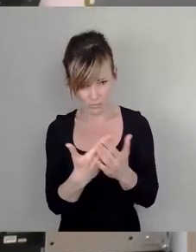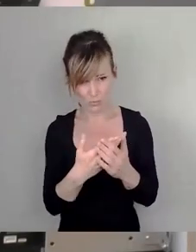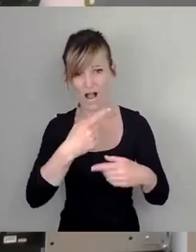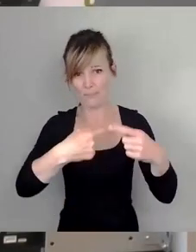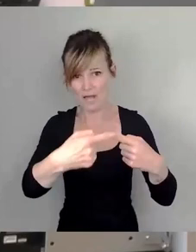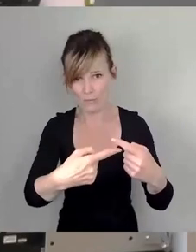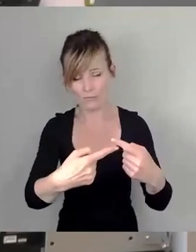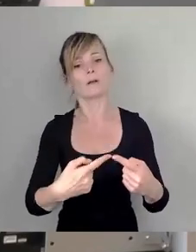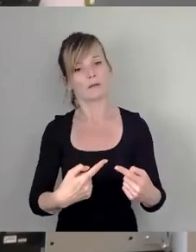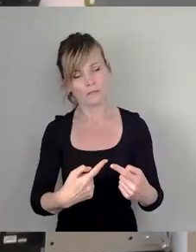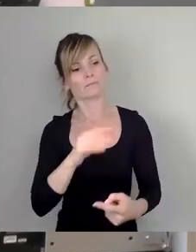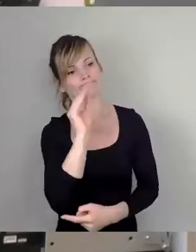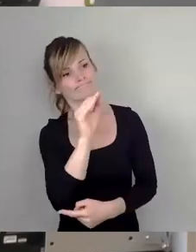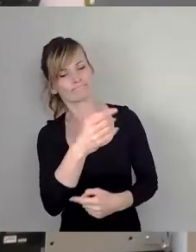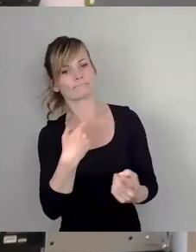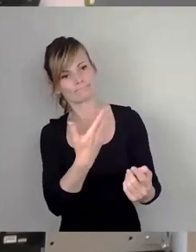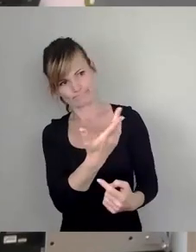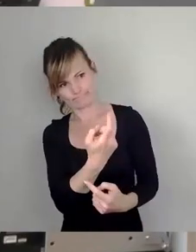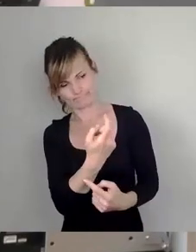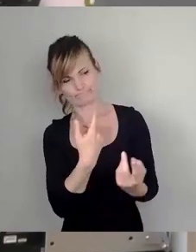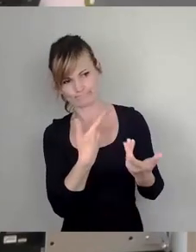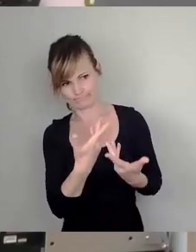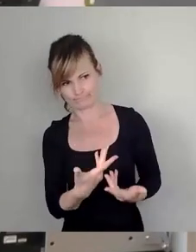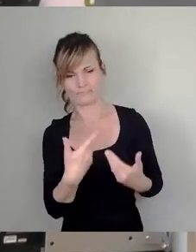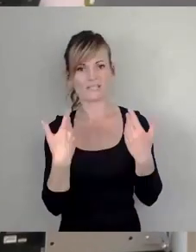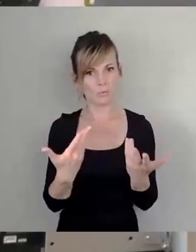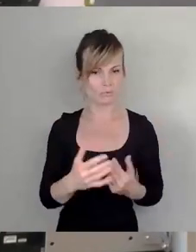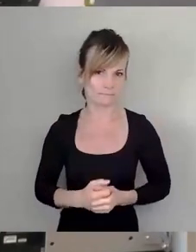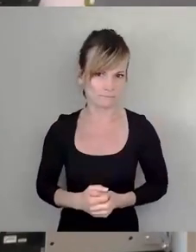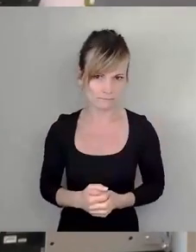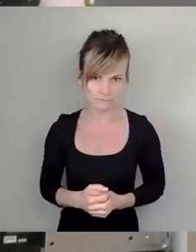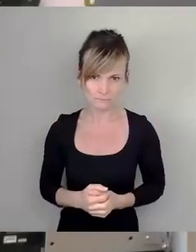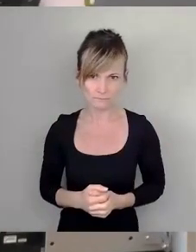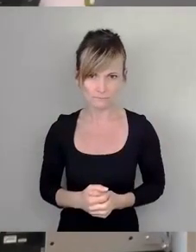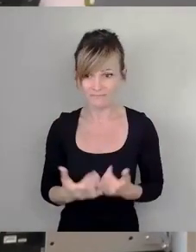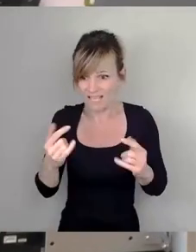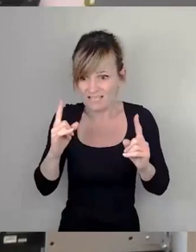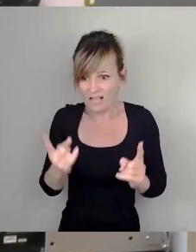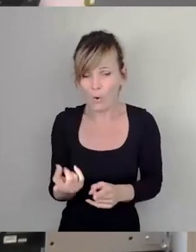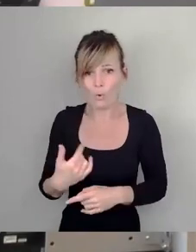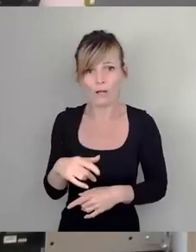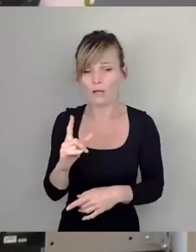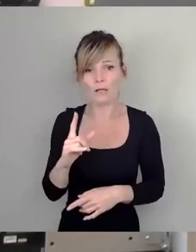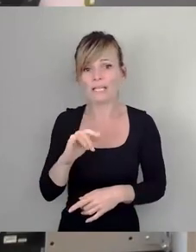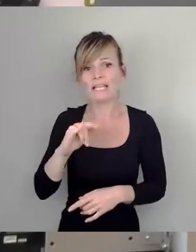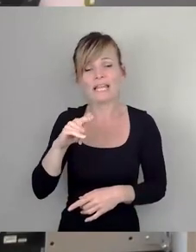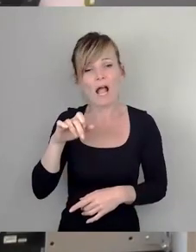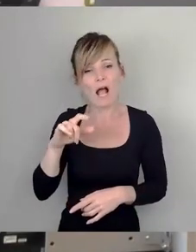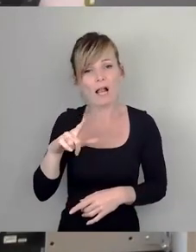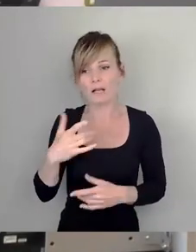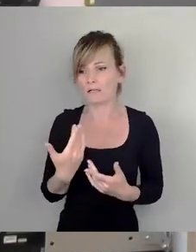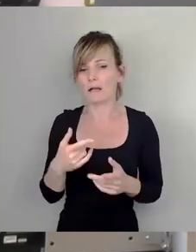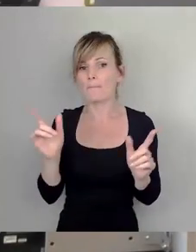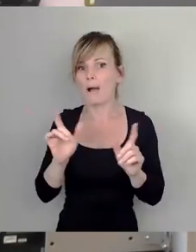dann muss man mit ihnen ins Gespräch kommen. Es finden ja jetzt auch illegale Partys statt. Ich finde es ziemlich